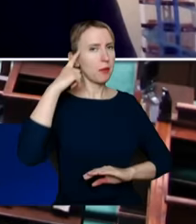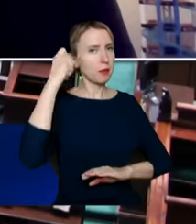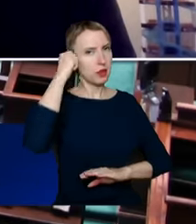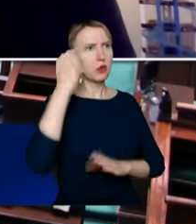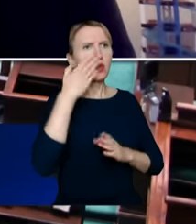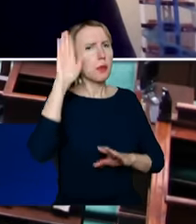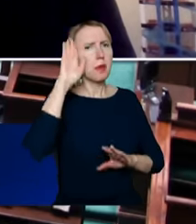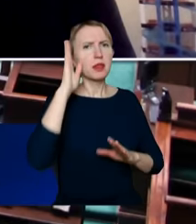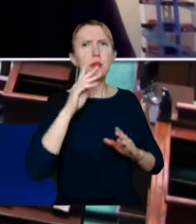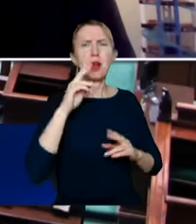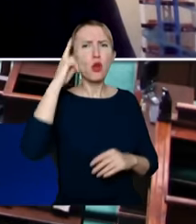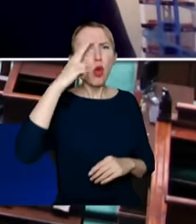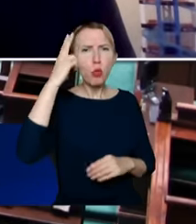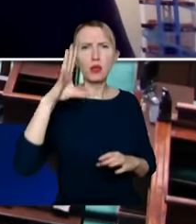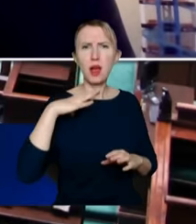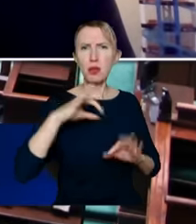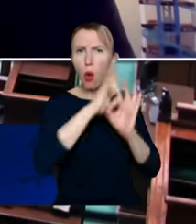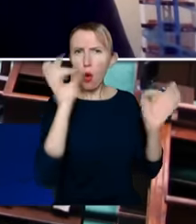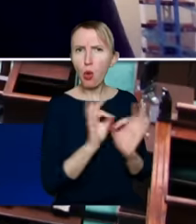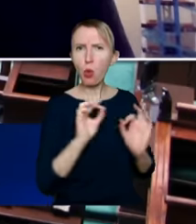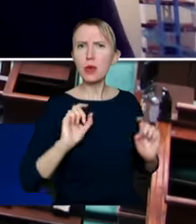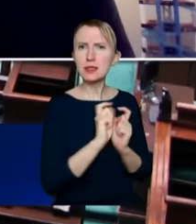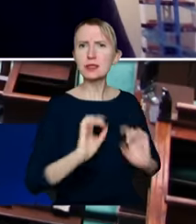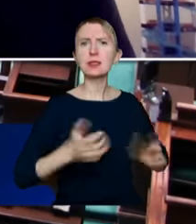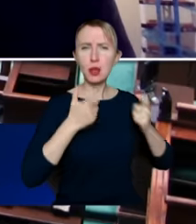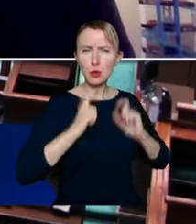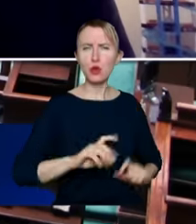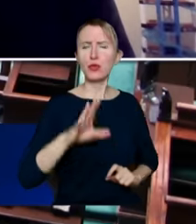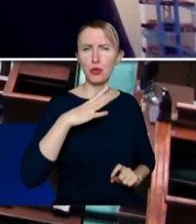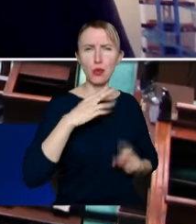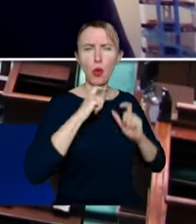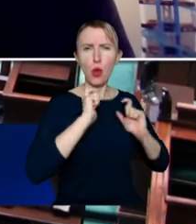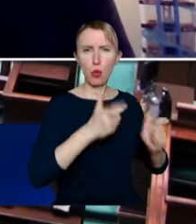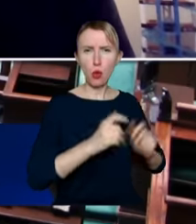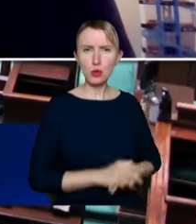nawet w komunie był generalny strajk rolników ogłoszony,